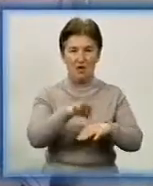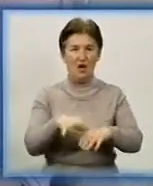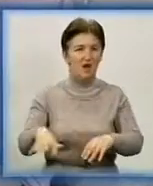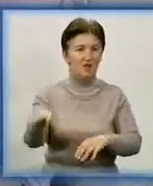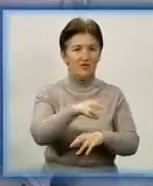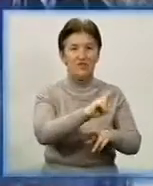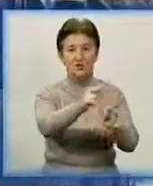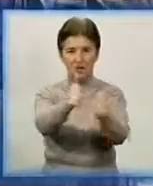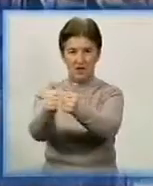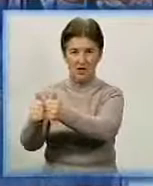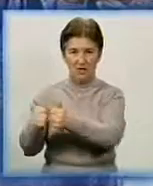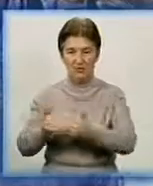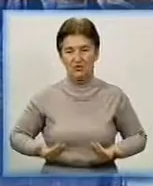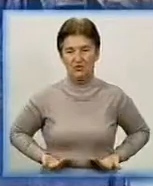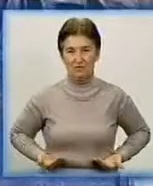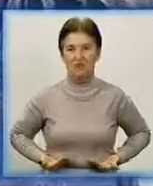живуть поруч.